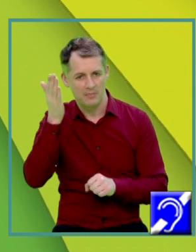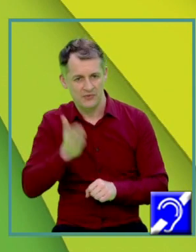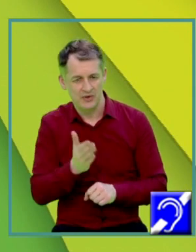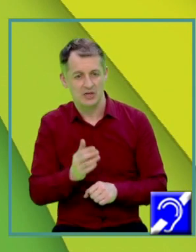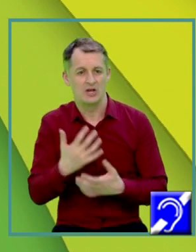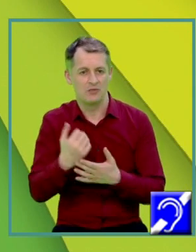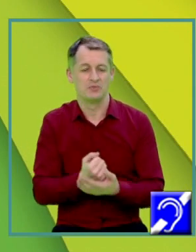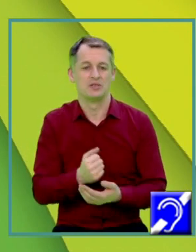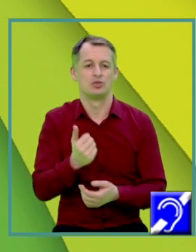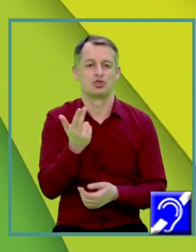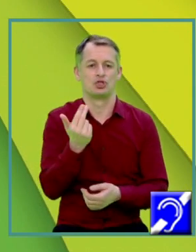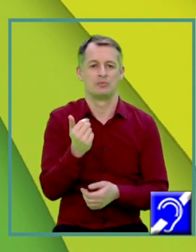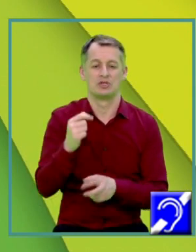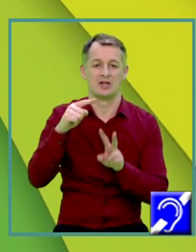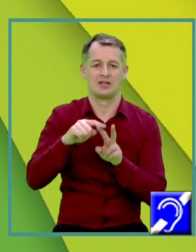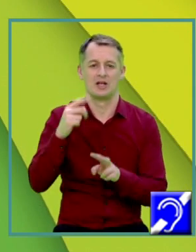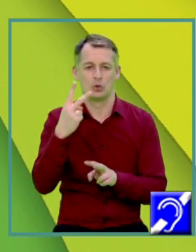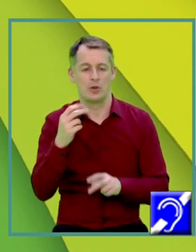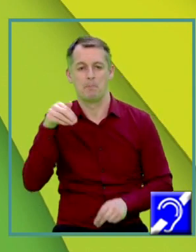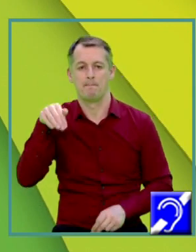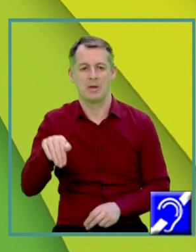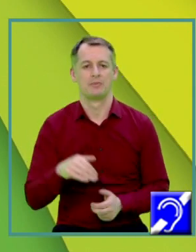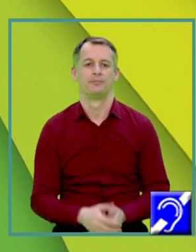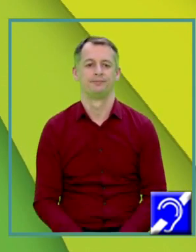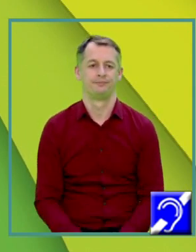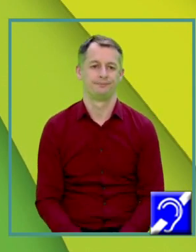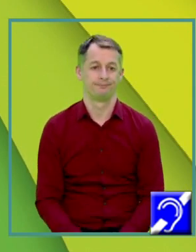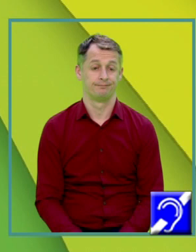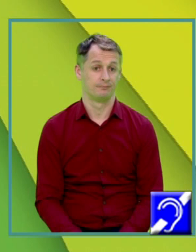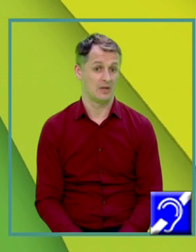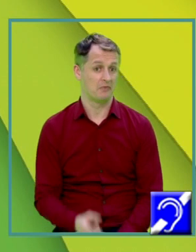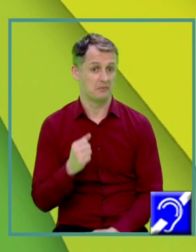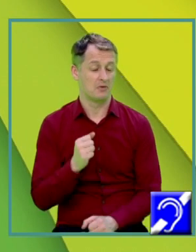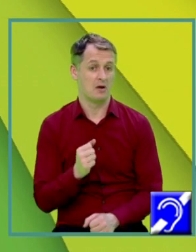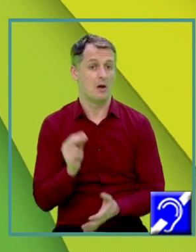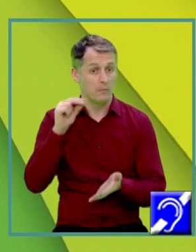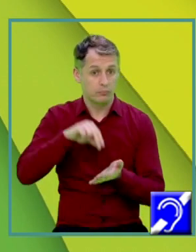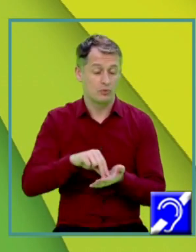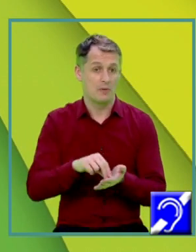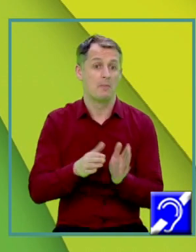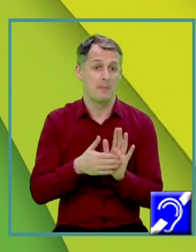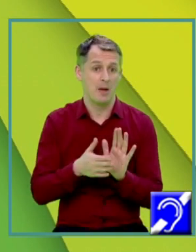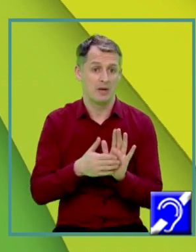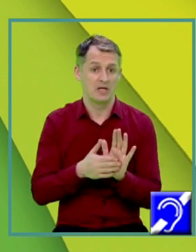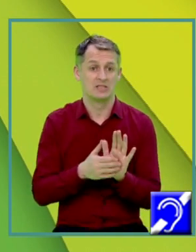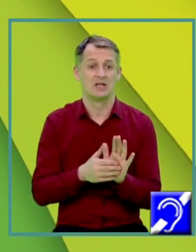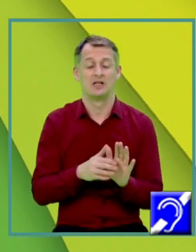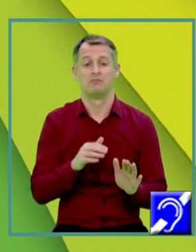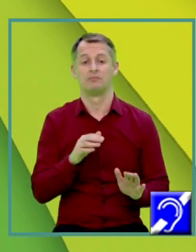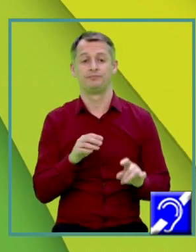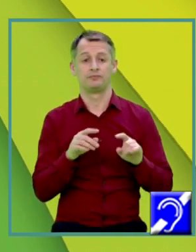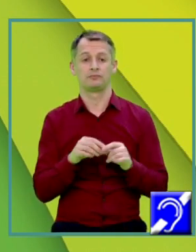obținem 15 radical din 2 metri Aplicăm teorema lui Pitagora în triunghiul dreptunghic